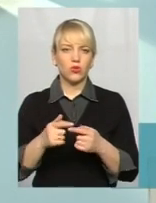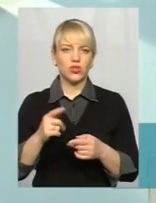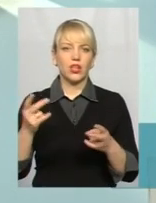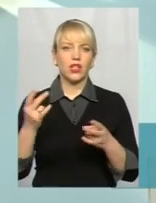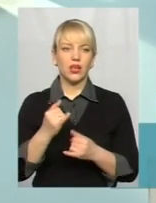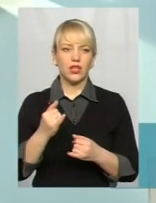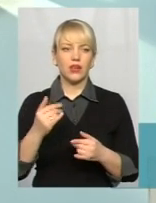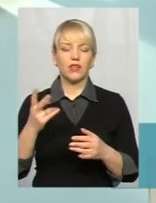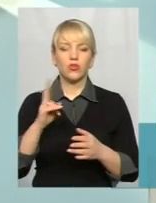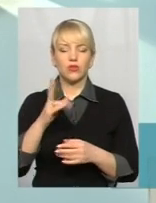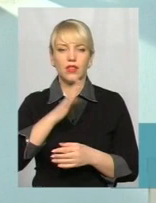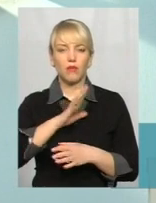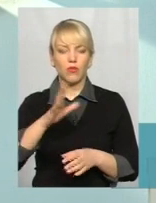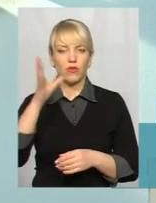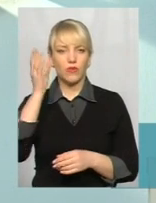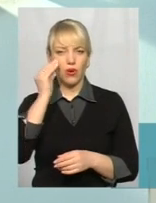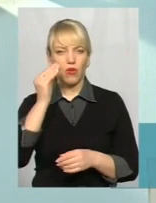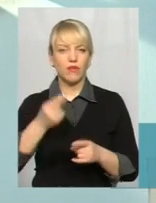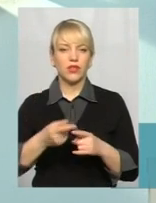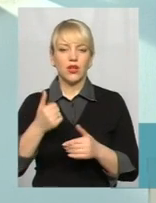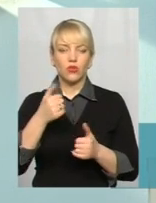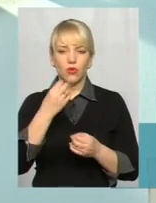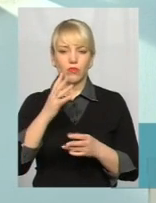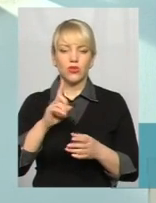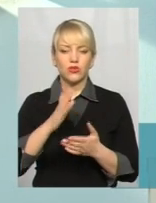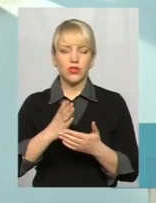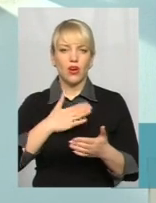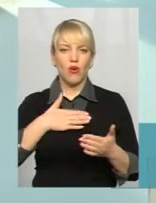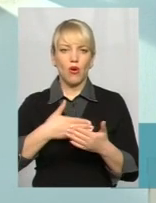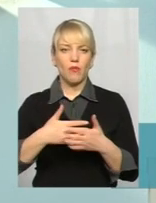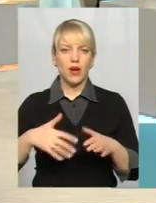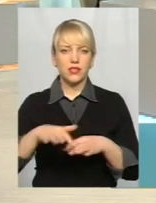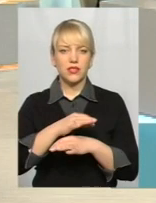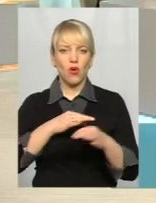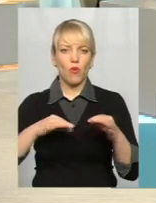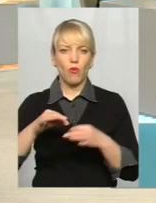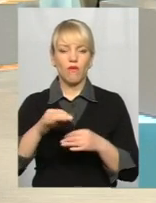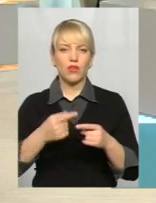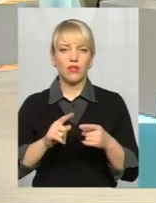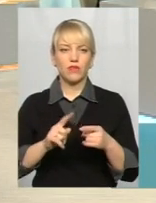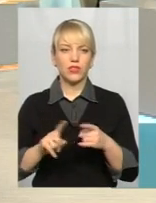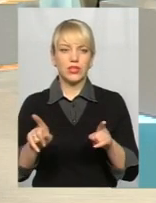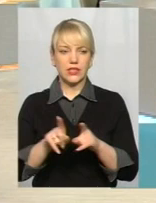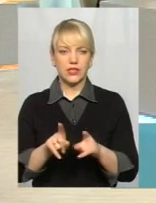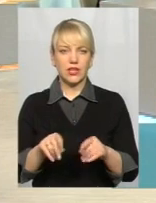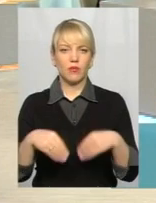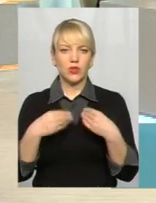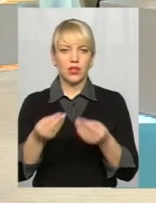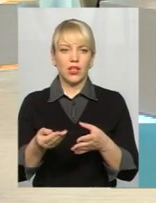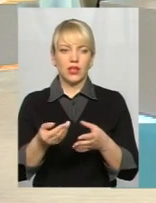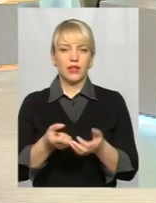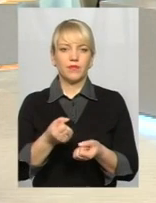працівниками теж не враховані. Добре, що таке громадське обговорення і відбулося, тому що воно дало певне так само світло і